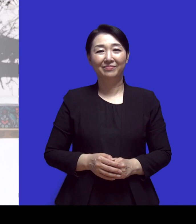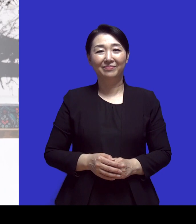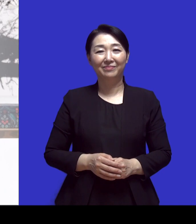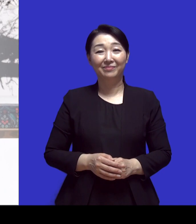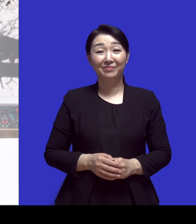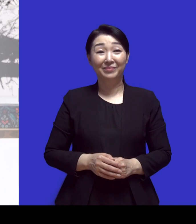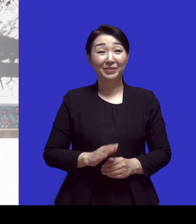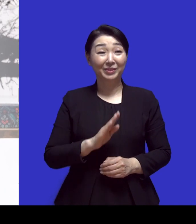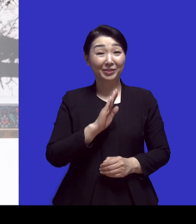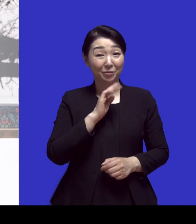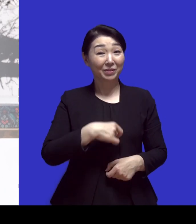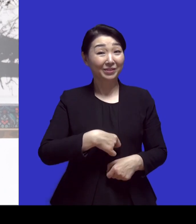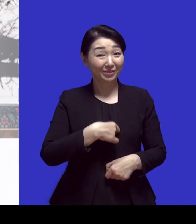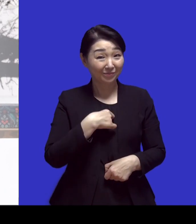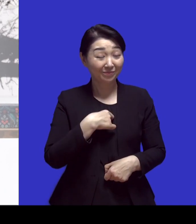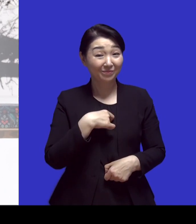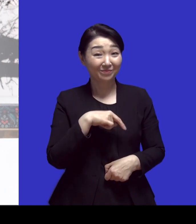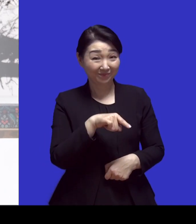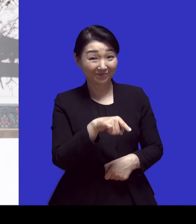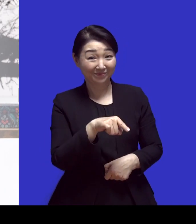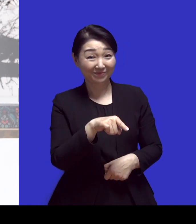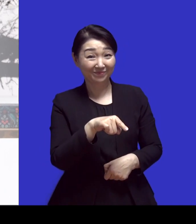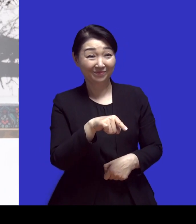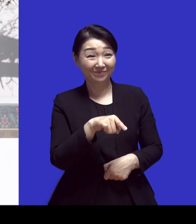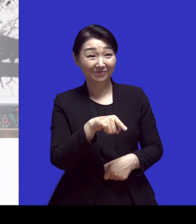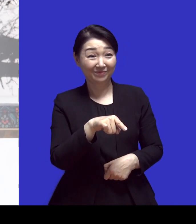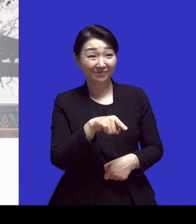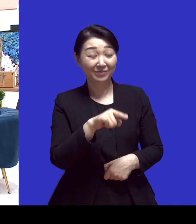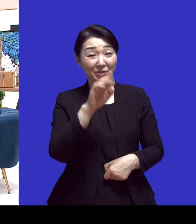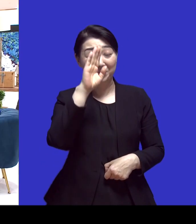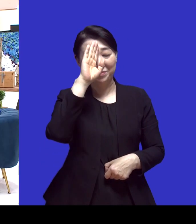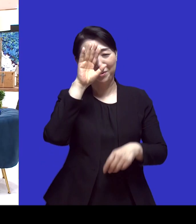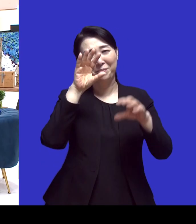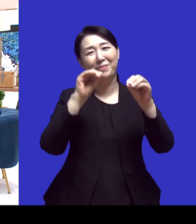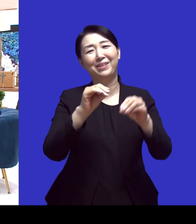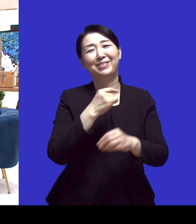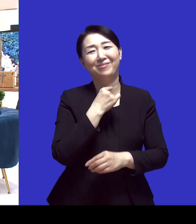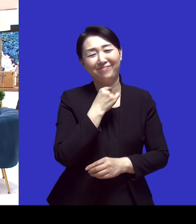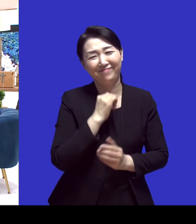진짜 진심으로 병이 나으셨으면 좋겠습니다